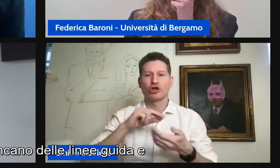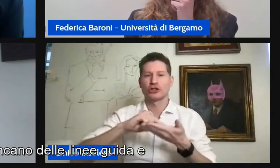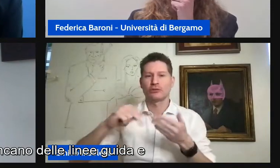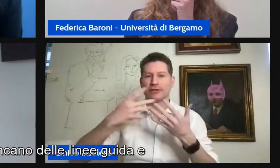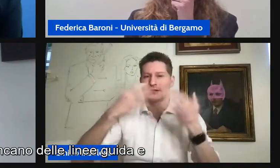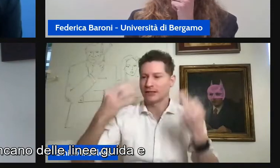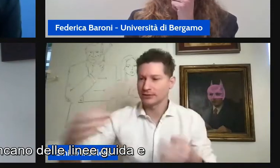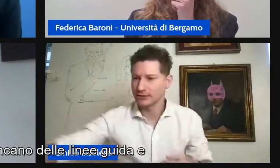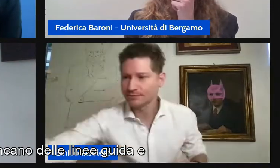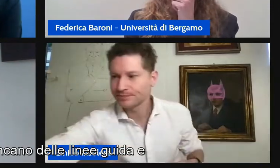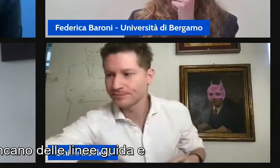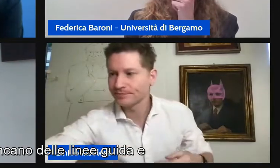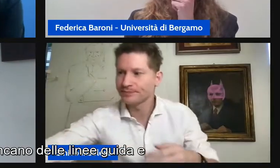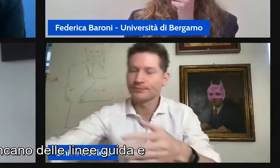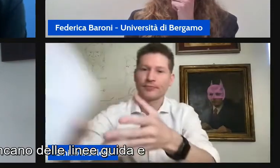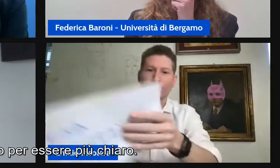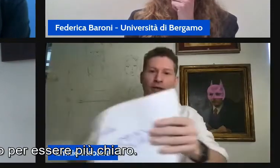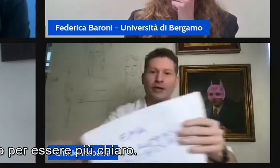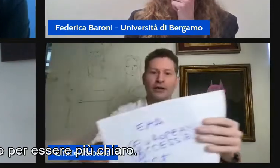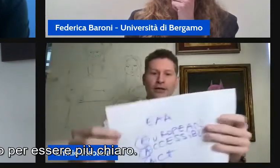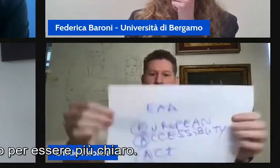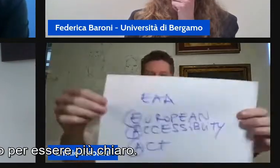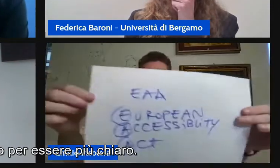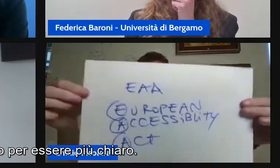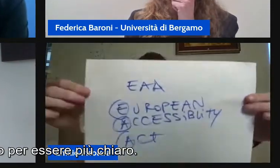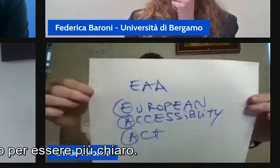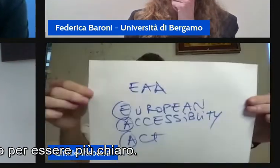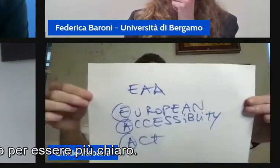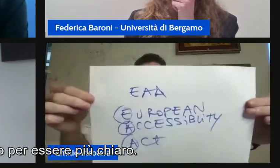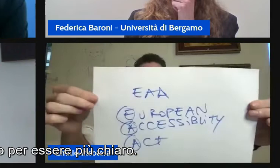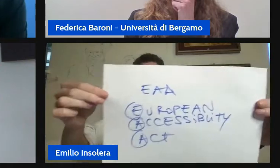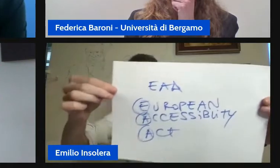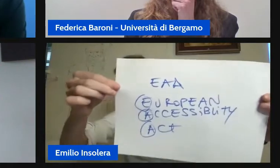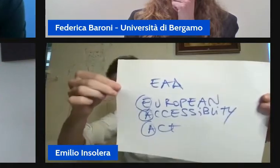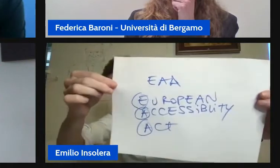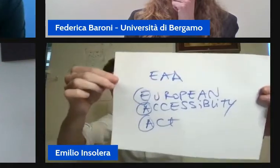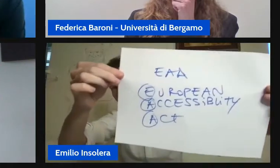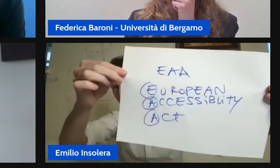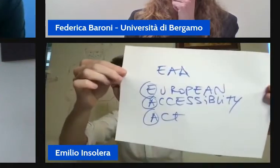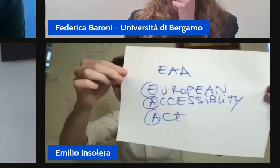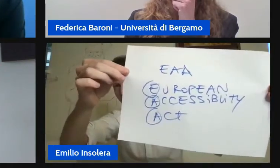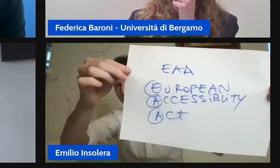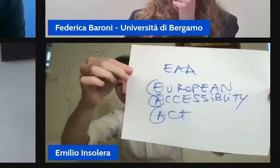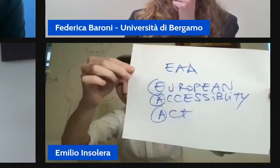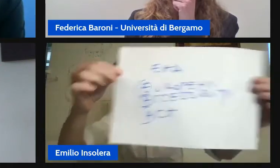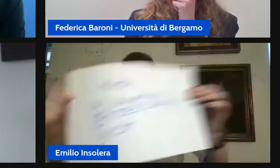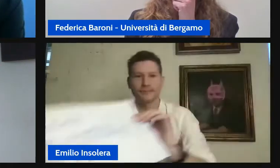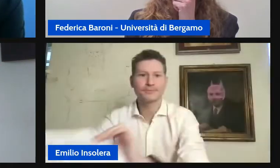che ci mancano delle linee guida e l'ho scritto per essere più chiaro